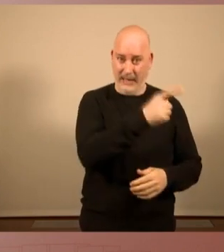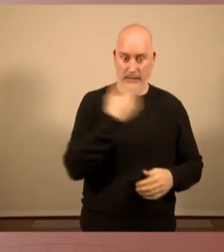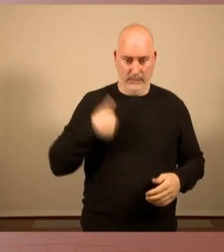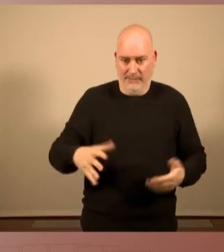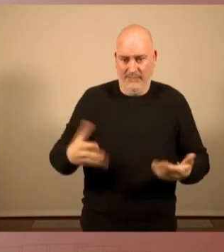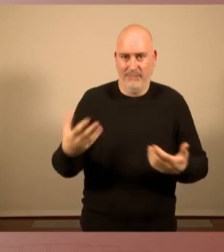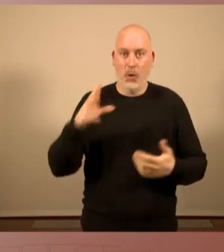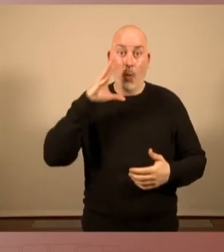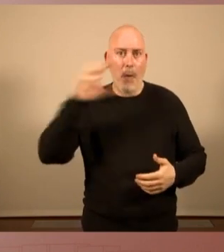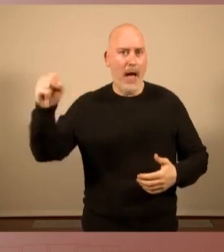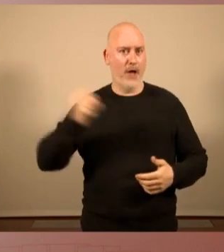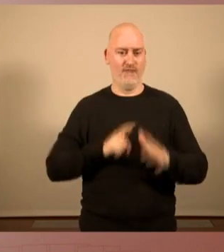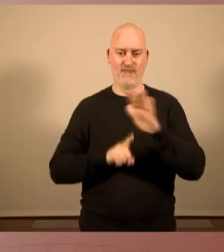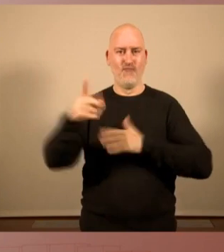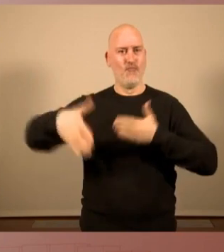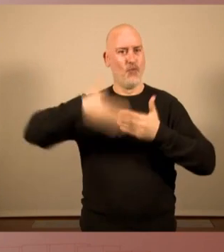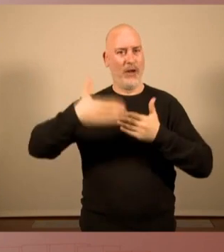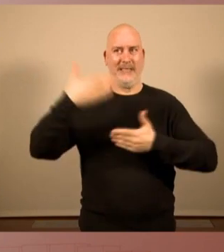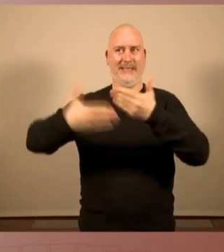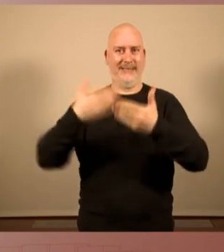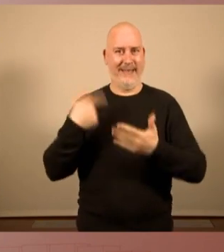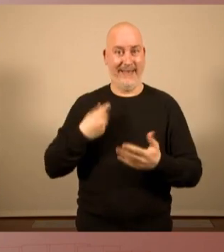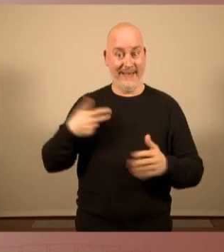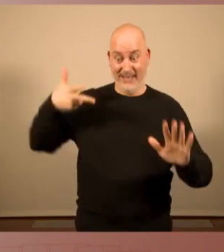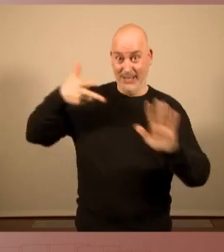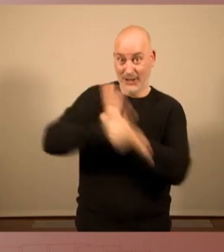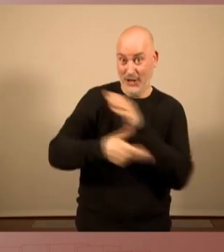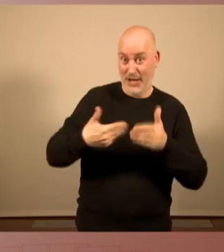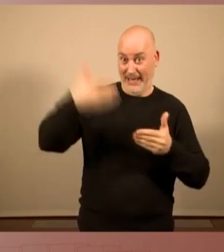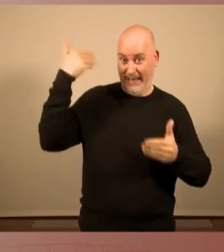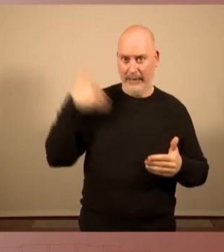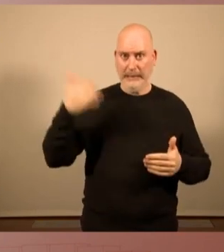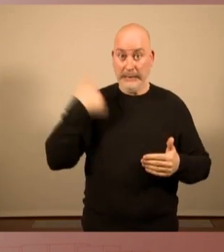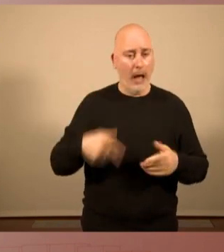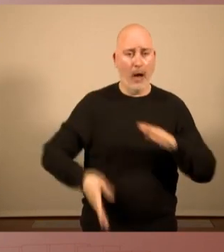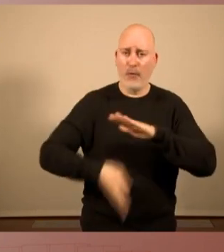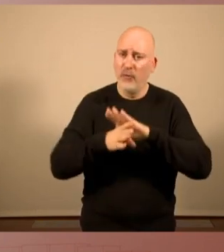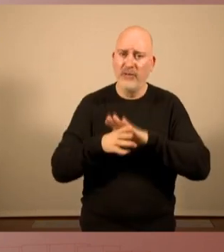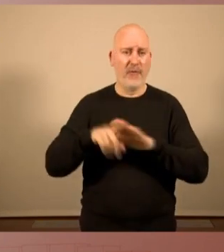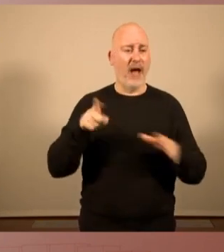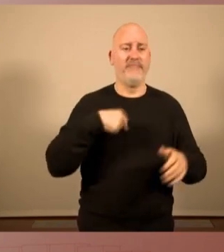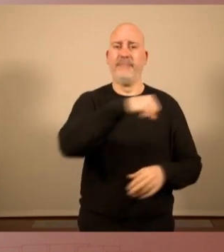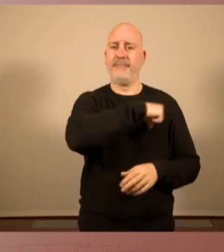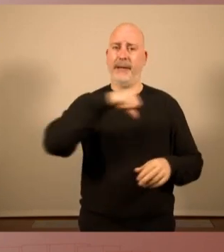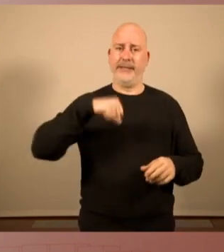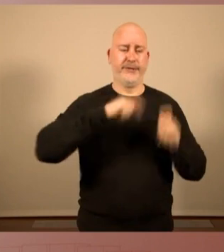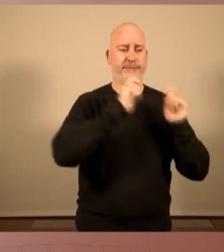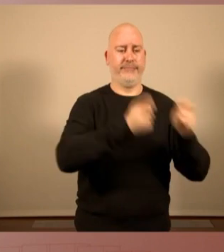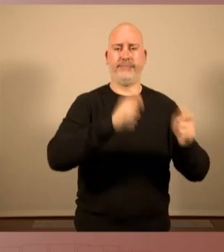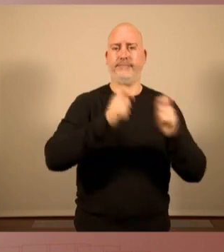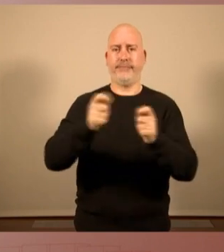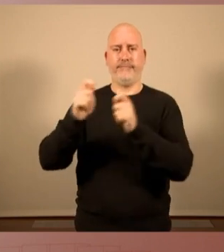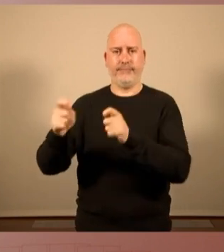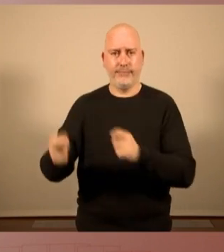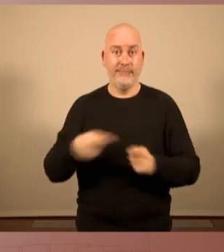més progressista de la història que no para d'avançar en les privatitzacions perquè no deroga la reforma